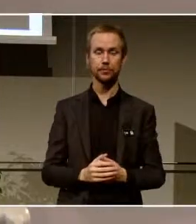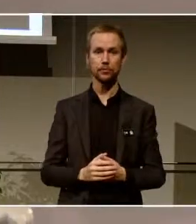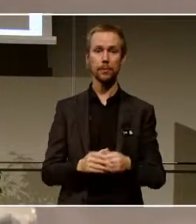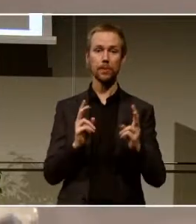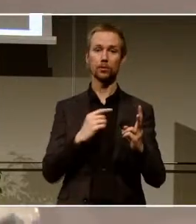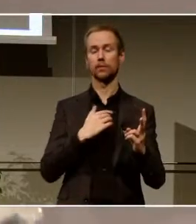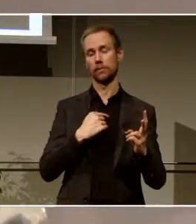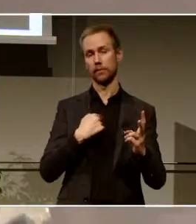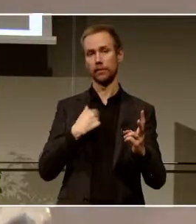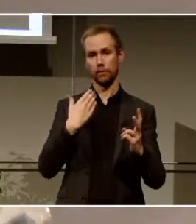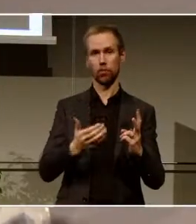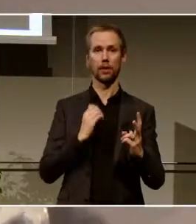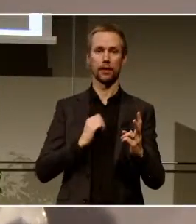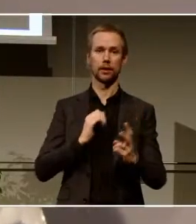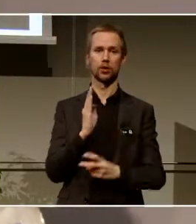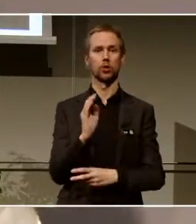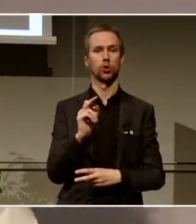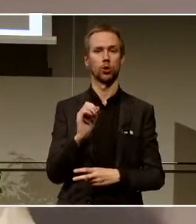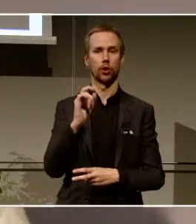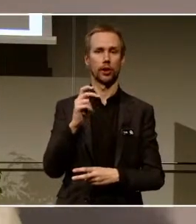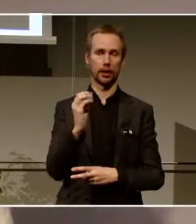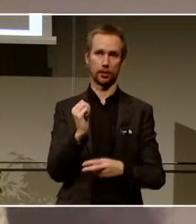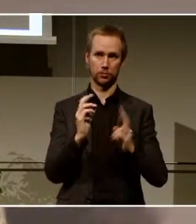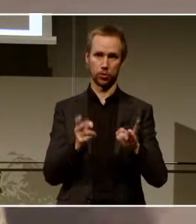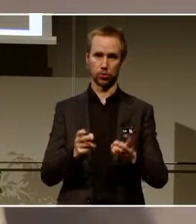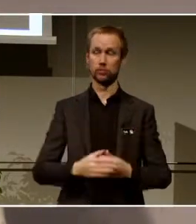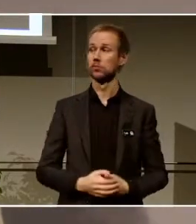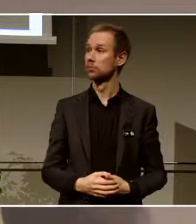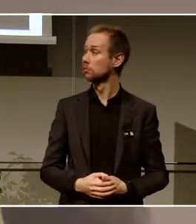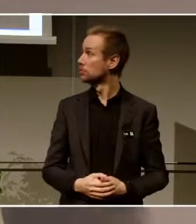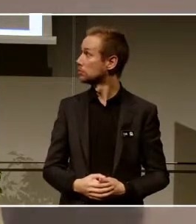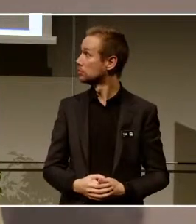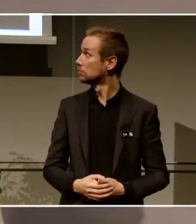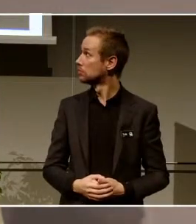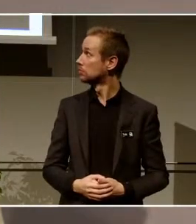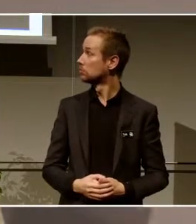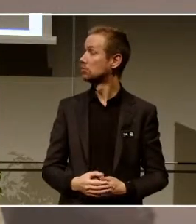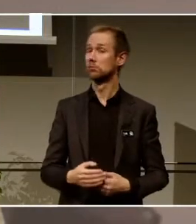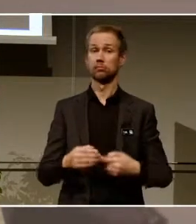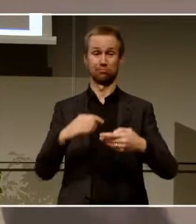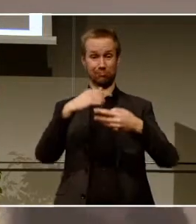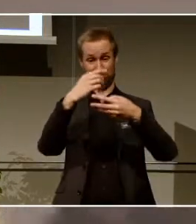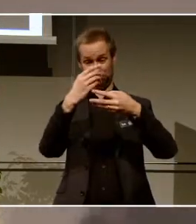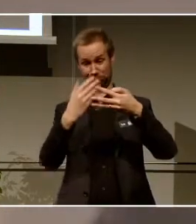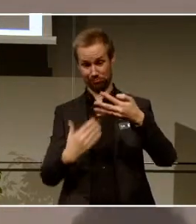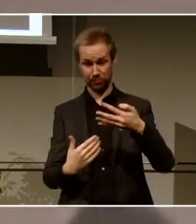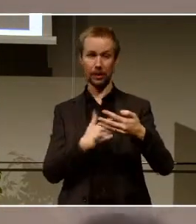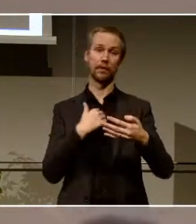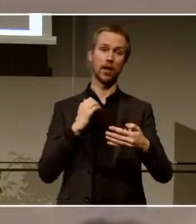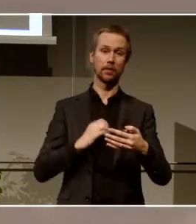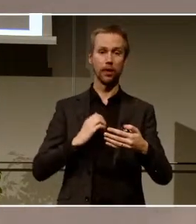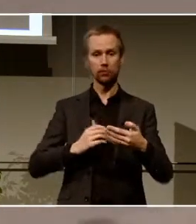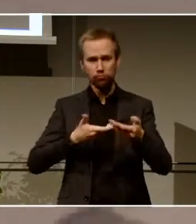drönare. Och de här sakerna jobbar vi tillsammans med våra besökare i olika form av workshops.